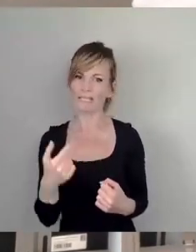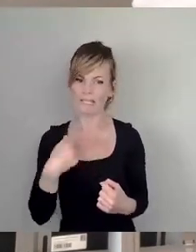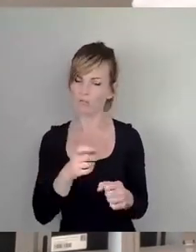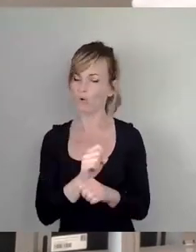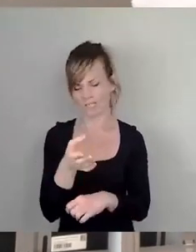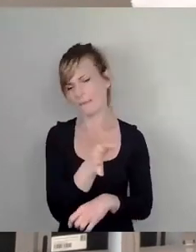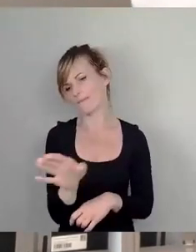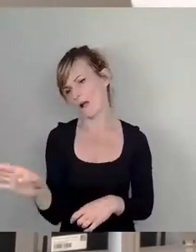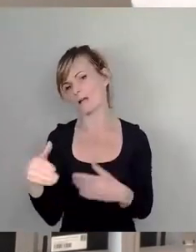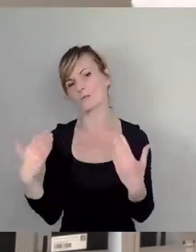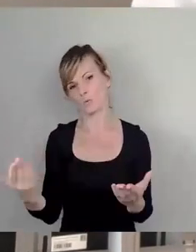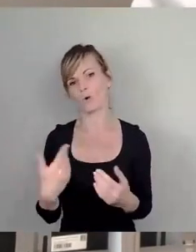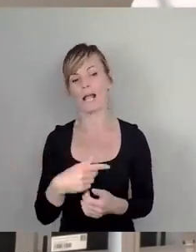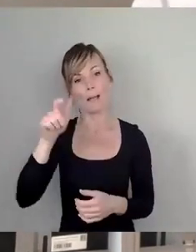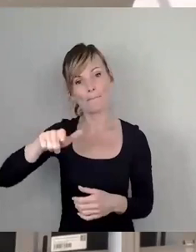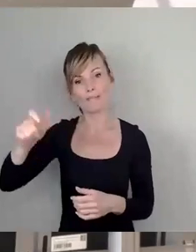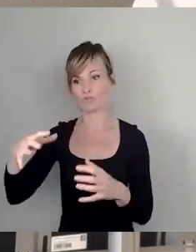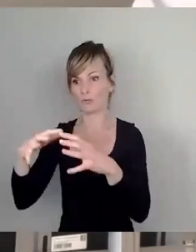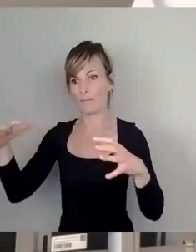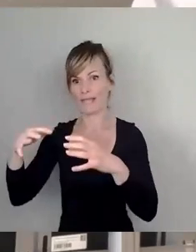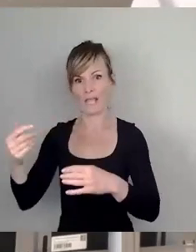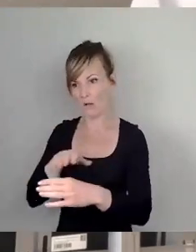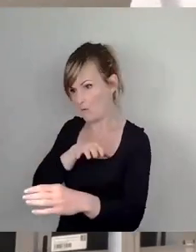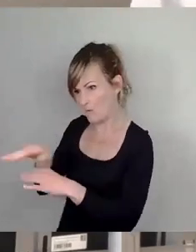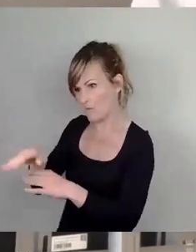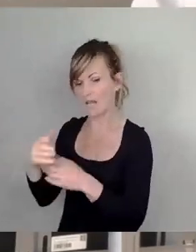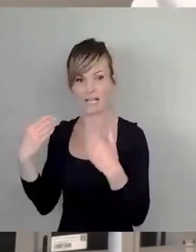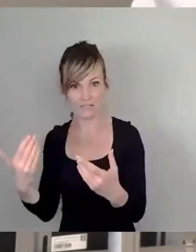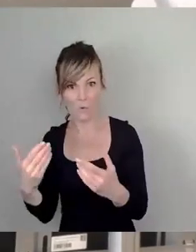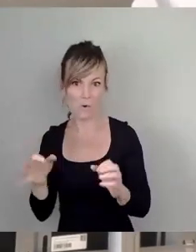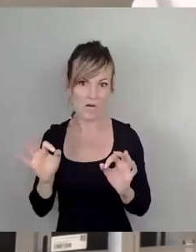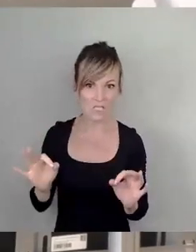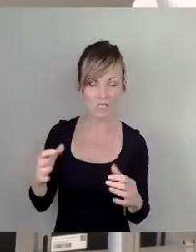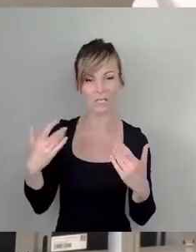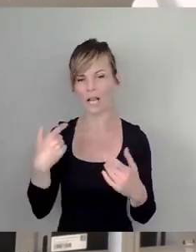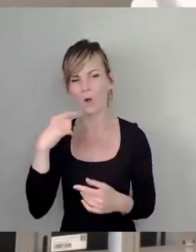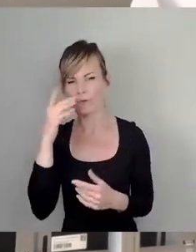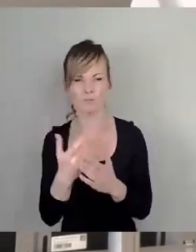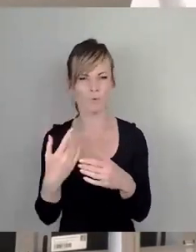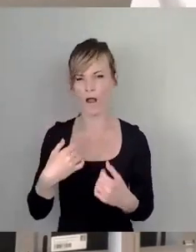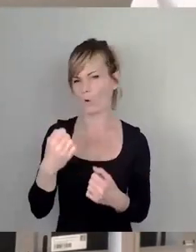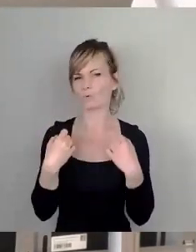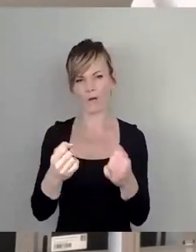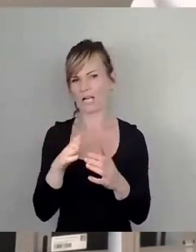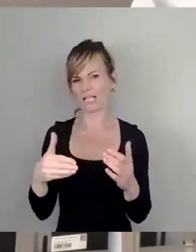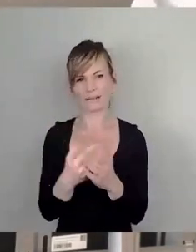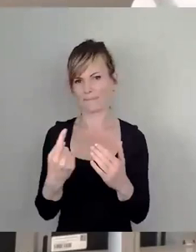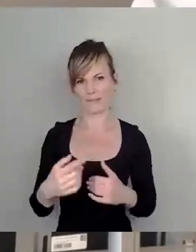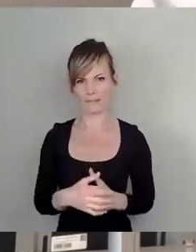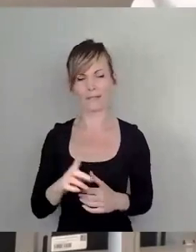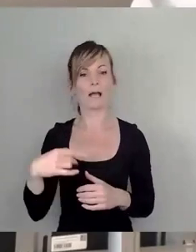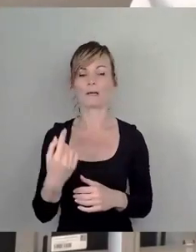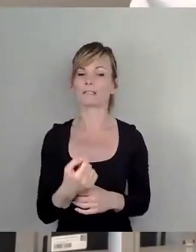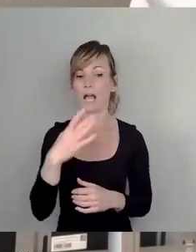Ja, so, ich fahre in die Menschenmenge rein, das ist geil, das ist richtig. Ich glaube, den gibt es nicht, diesen Autofahrer, außer er macht es mit Absicht, dann hilft aber das rot-weiße Ding. Aber